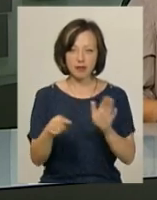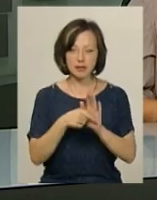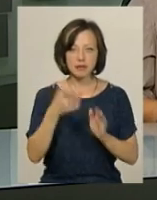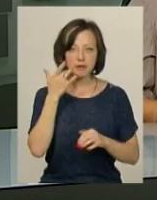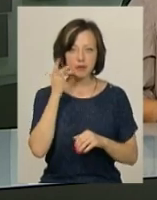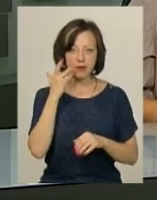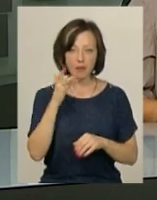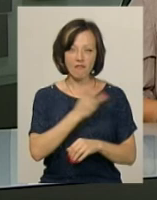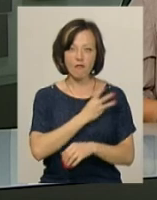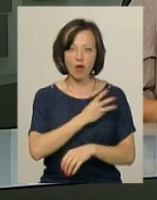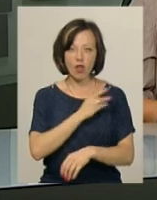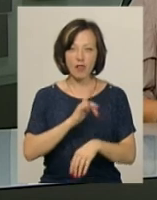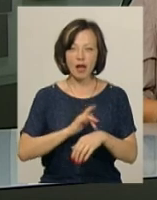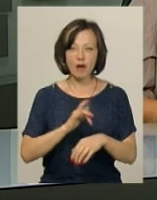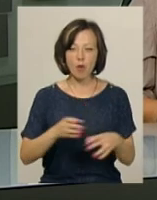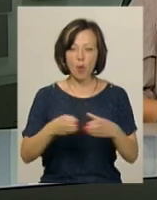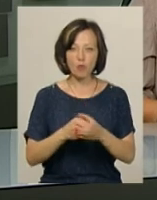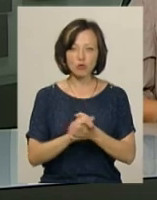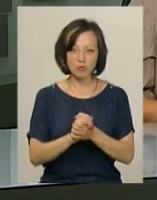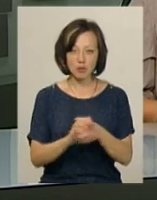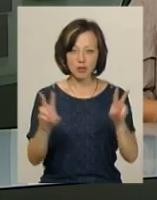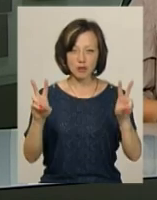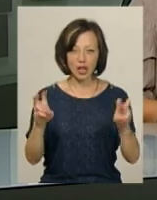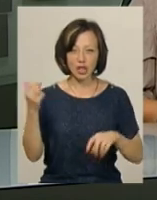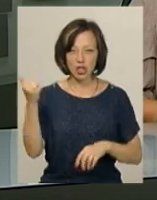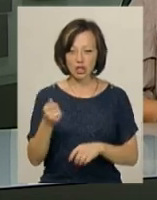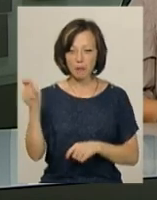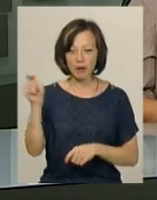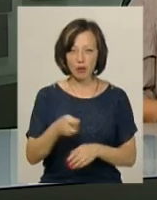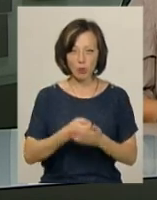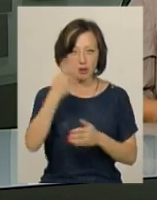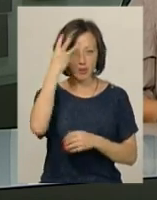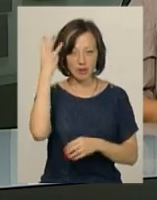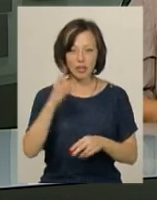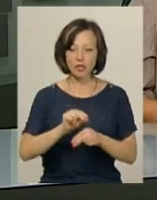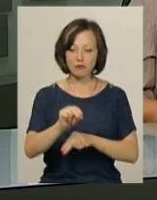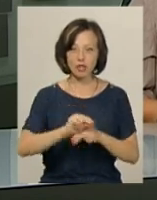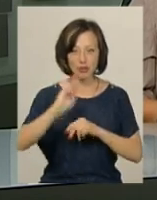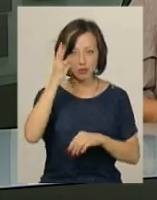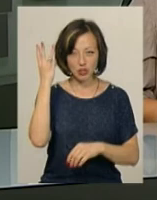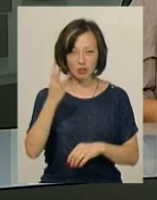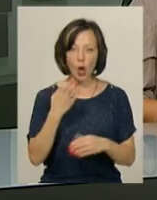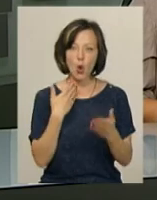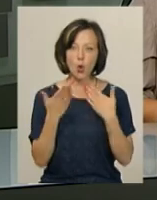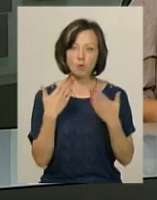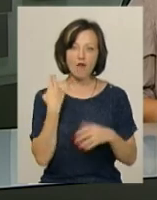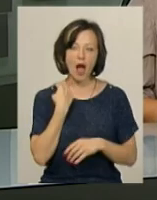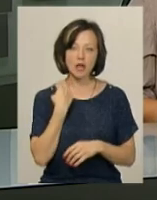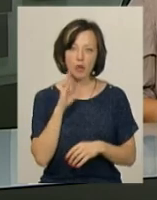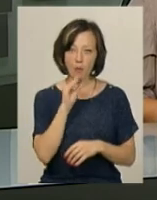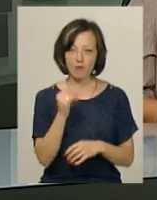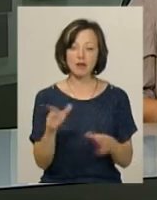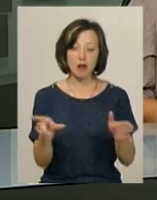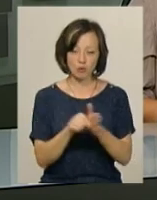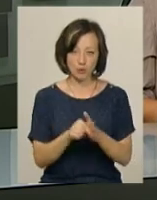американськими волонтерами Корпусу миру. Вони на тиждень приїхали до обласного центру, аби навчити хмельничан розмовній англійській мові. А